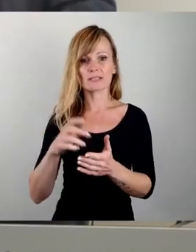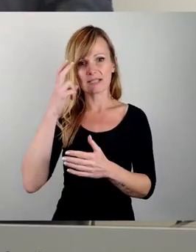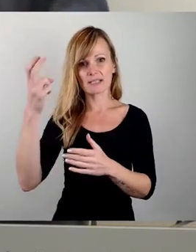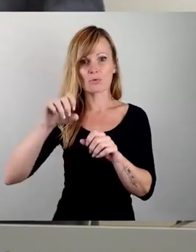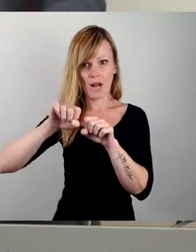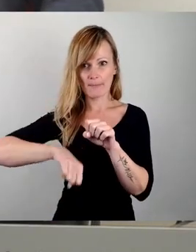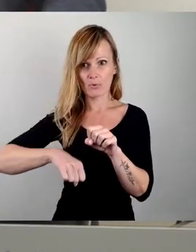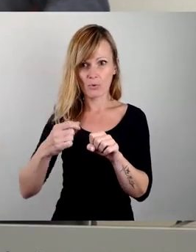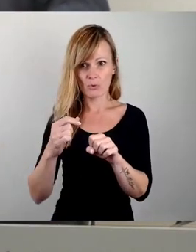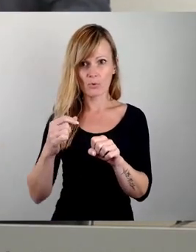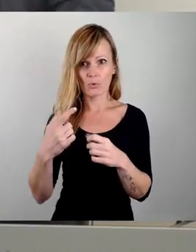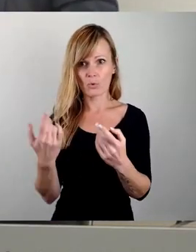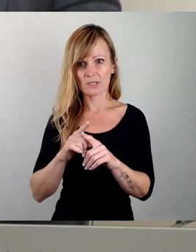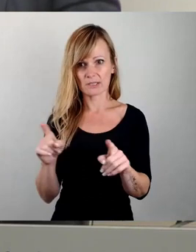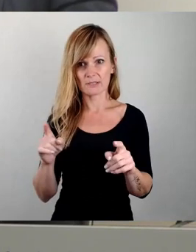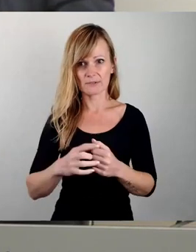oder nicht.